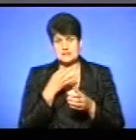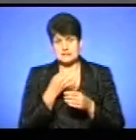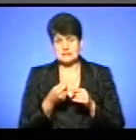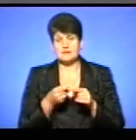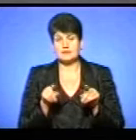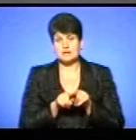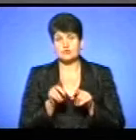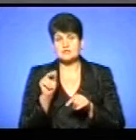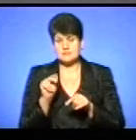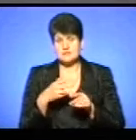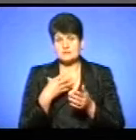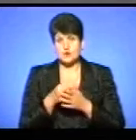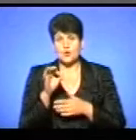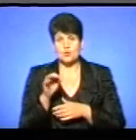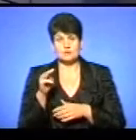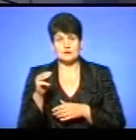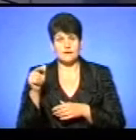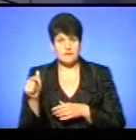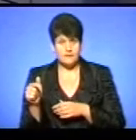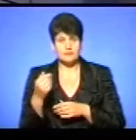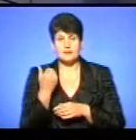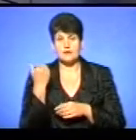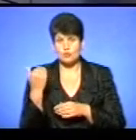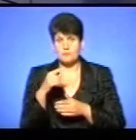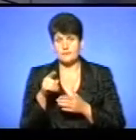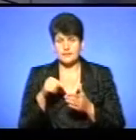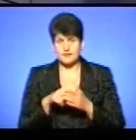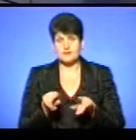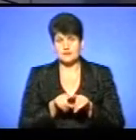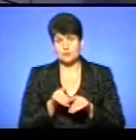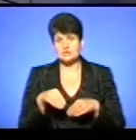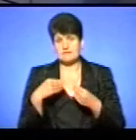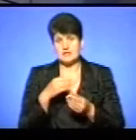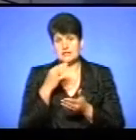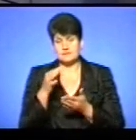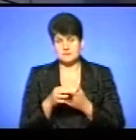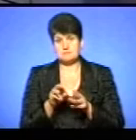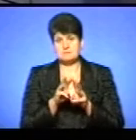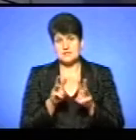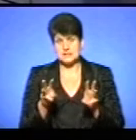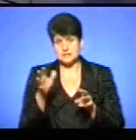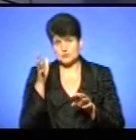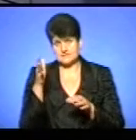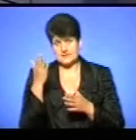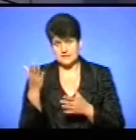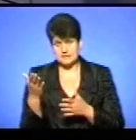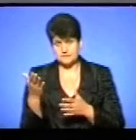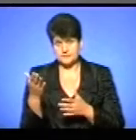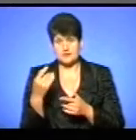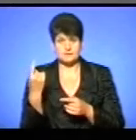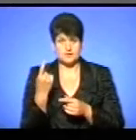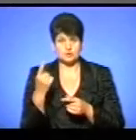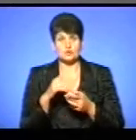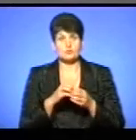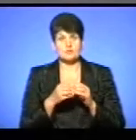цифри щодо своєї ОТГ. І, власне, на його запитання також віддавала відповідь міністр освіти і науки. Але спершу